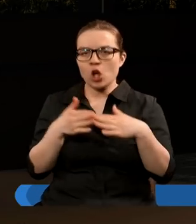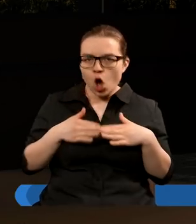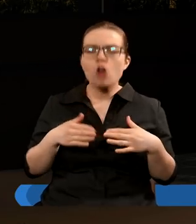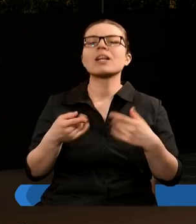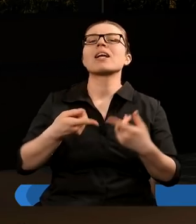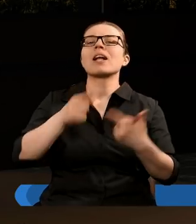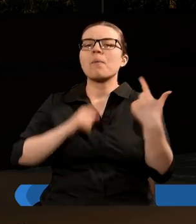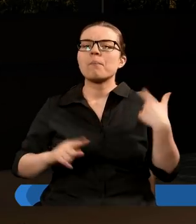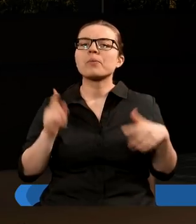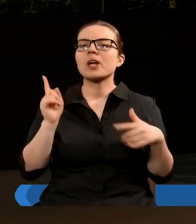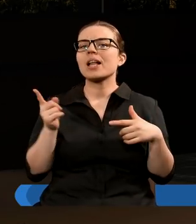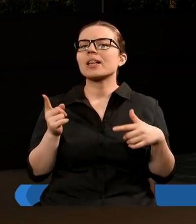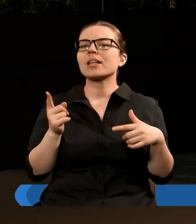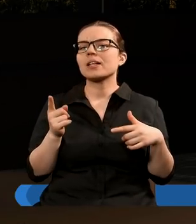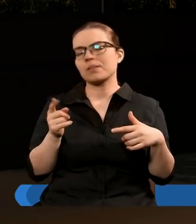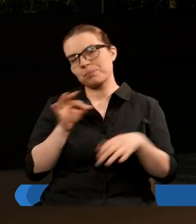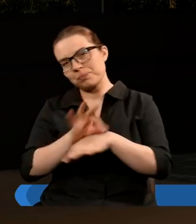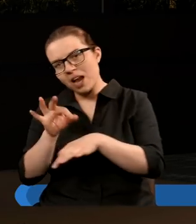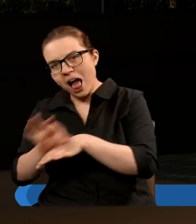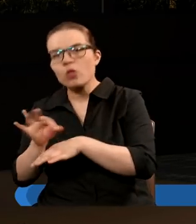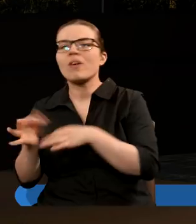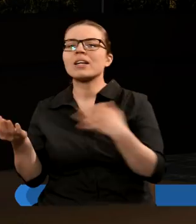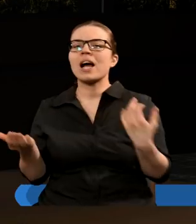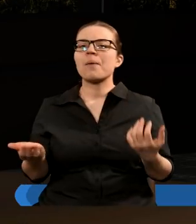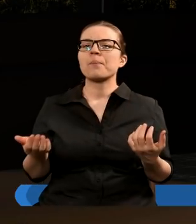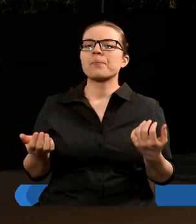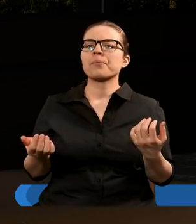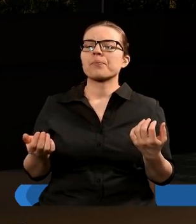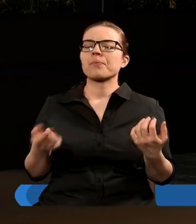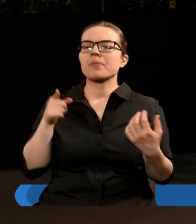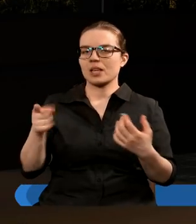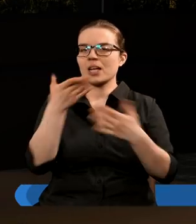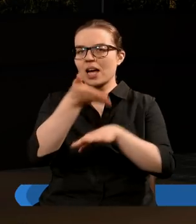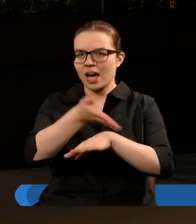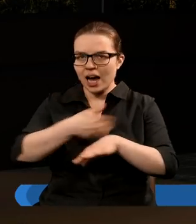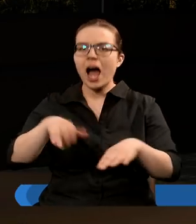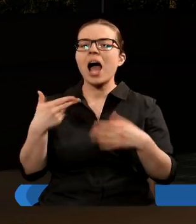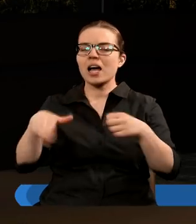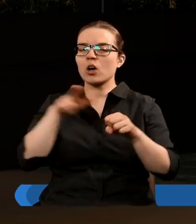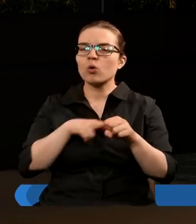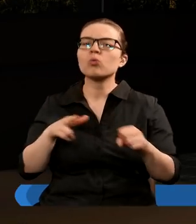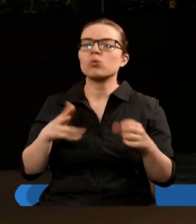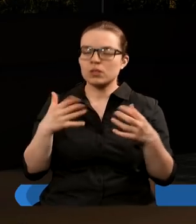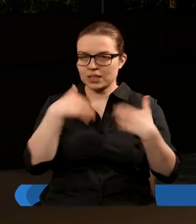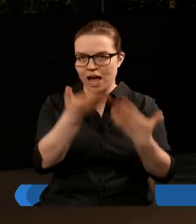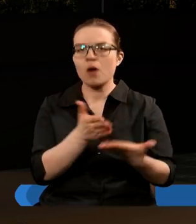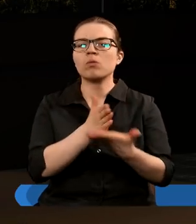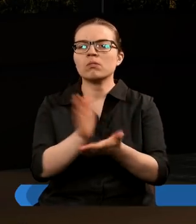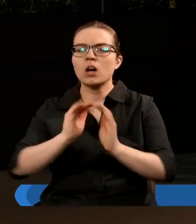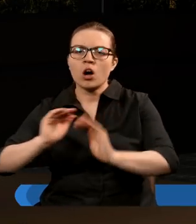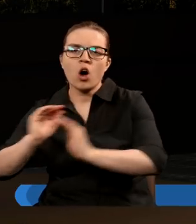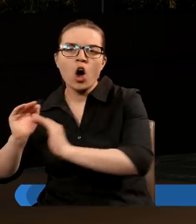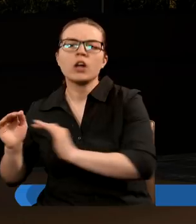przyśladowaniami. Wiemy, że takim krajem, który udzielił schronienia ludziom, którzy byli